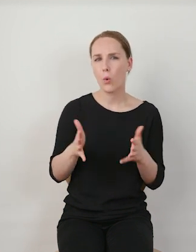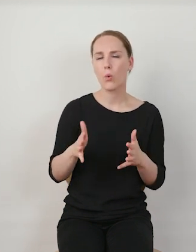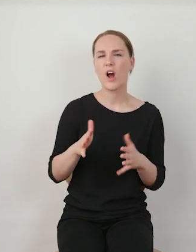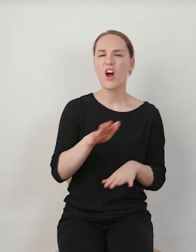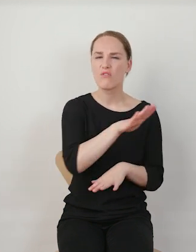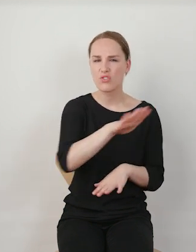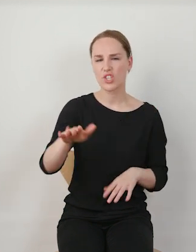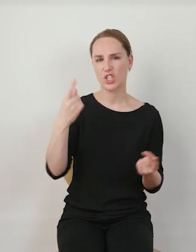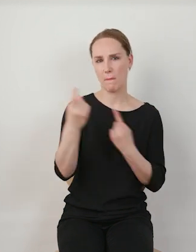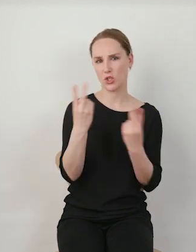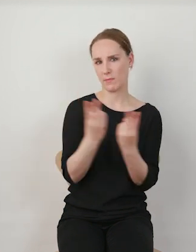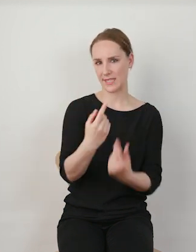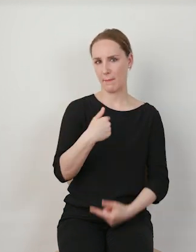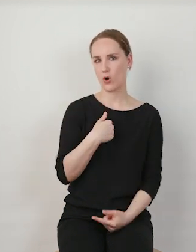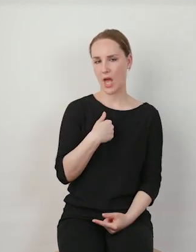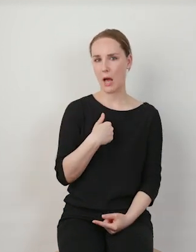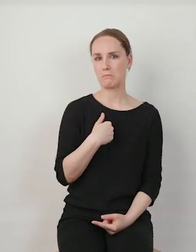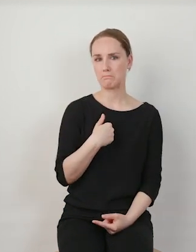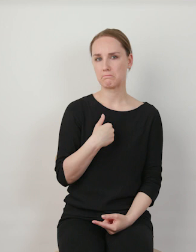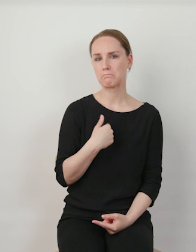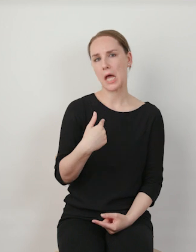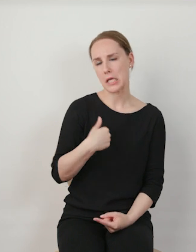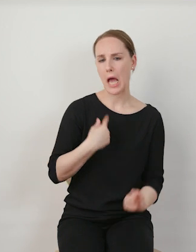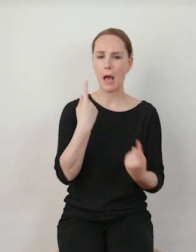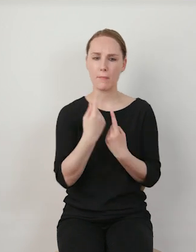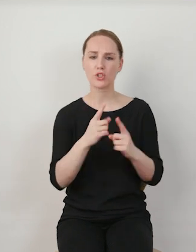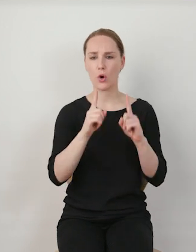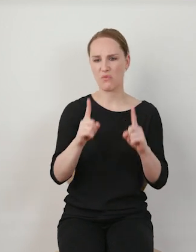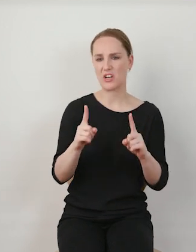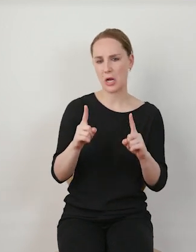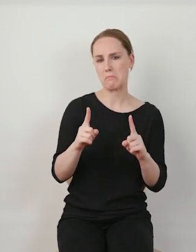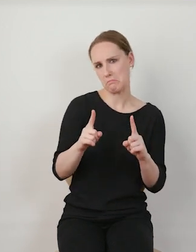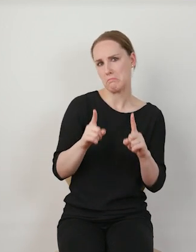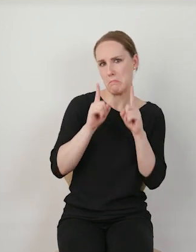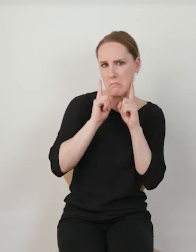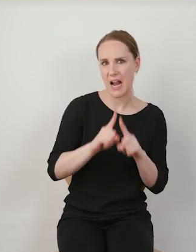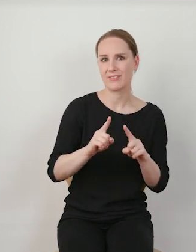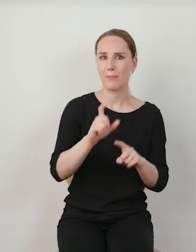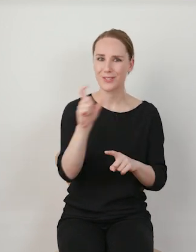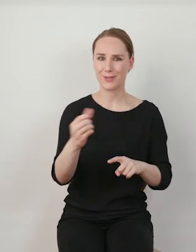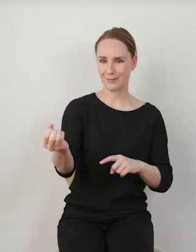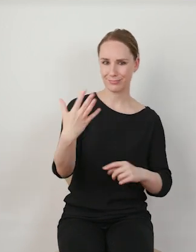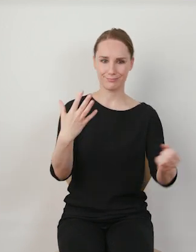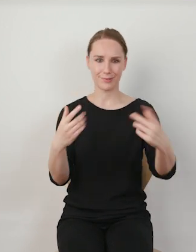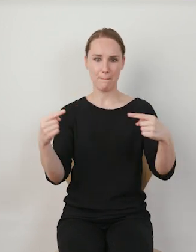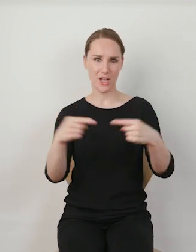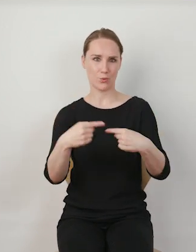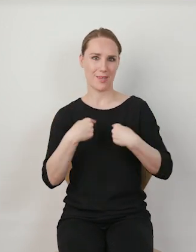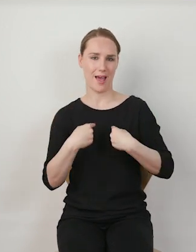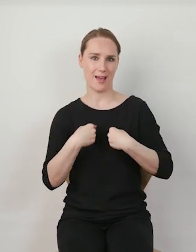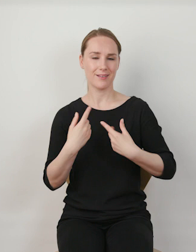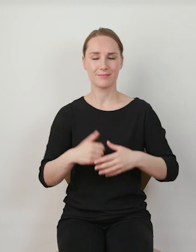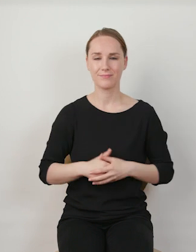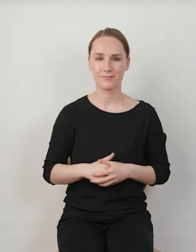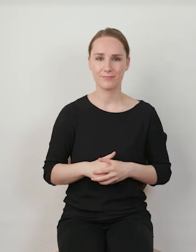wszyscy myślą tak jak my. Utwierdzamy się w swoich przekonaniach, bo otrzymujemy treści, które nas interesują. I